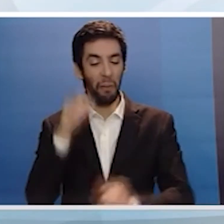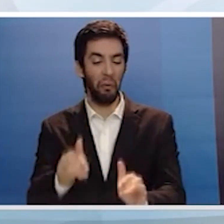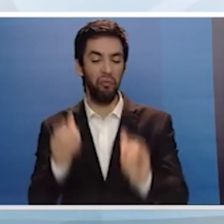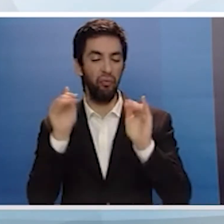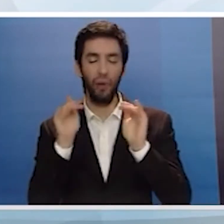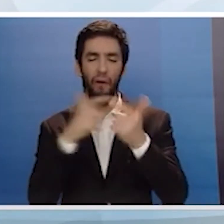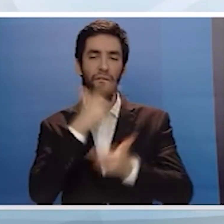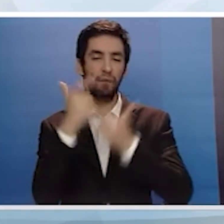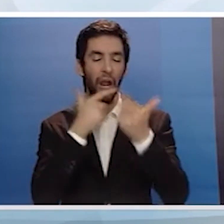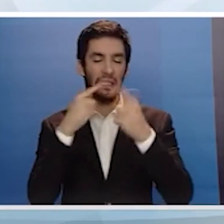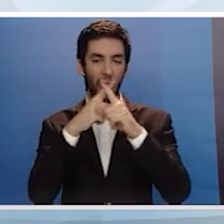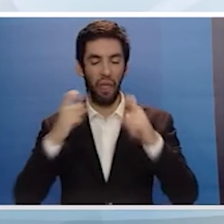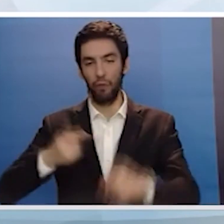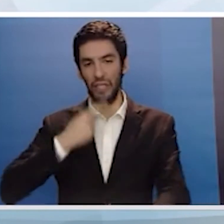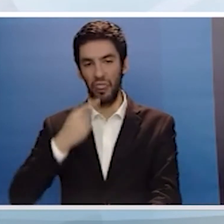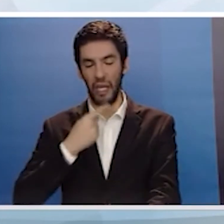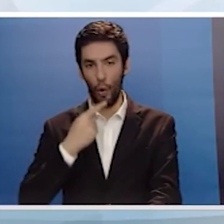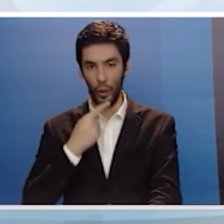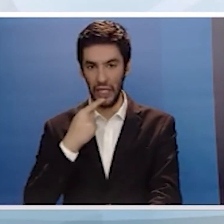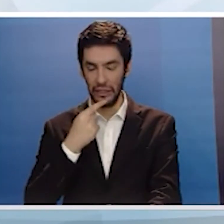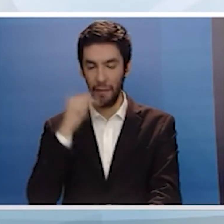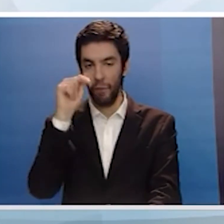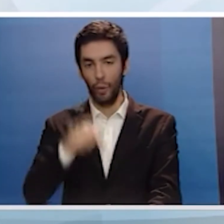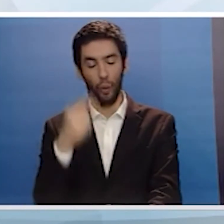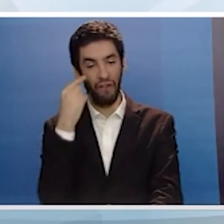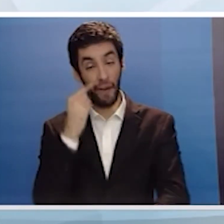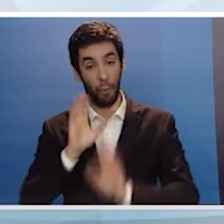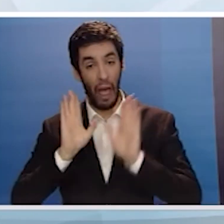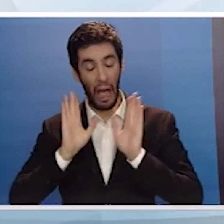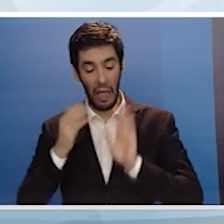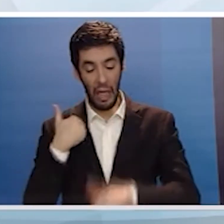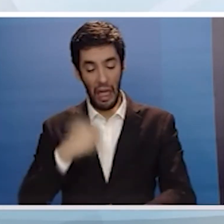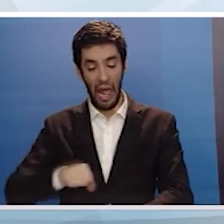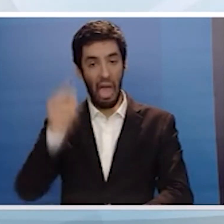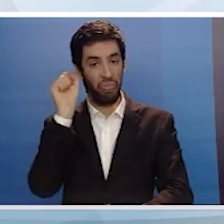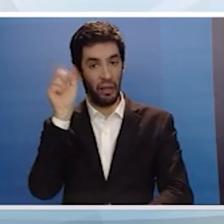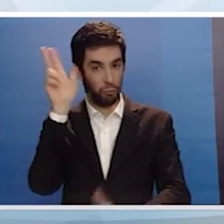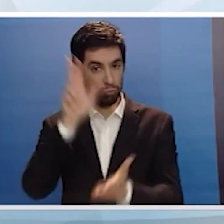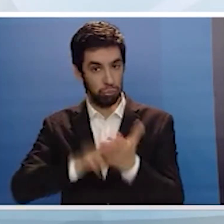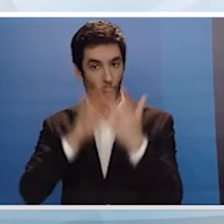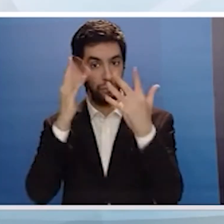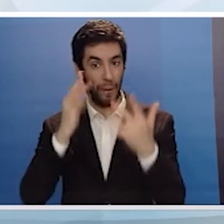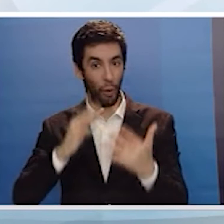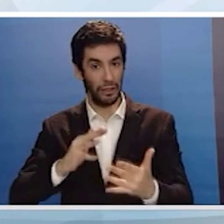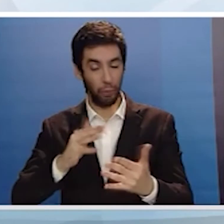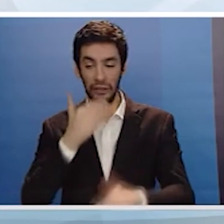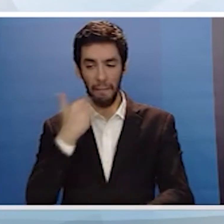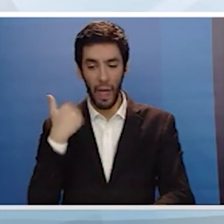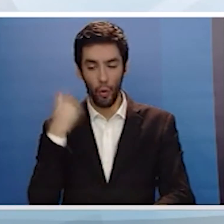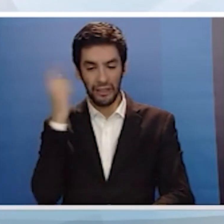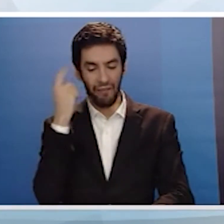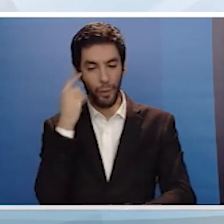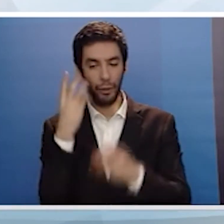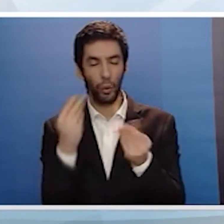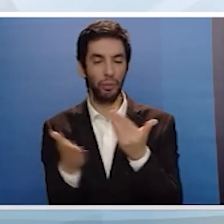Εάν κάτω από τις σημερινές ιδιάζωτες συνθήκες η απόφαση να ψηφίσουμε τους προπολογισμούς για να στηρίξουμε τους συνανθρώπους μας που έχουν